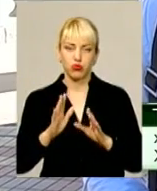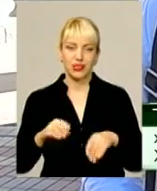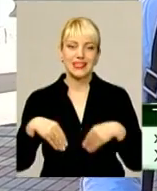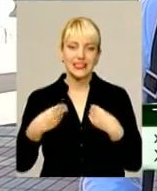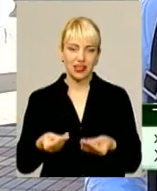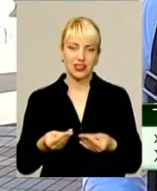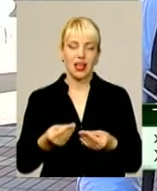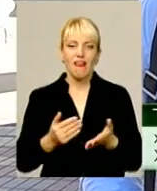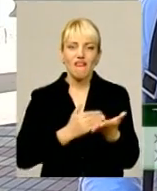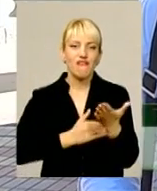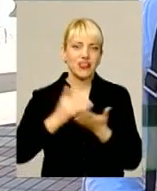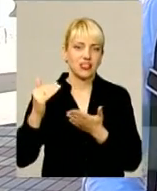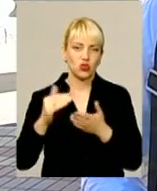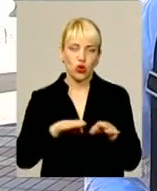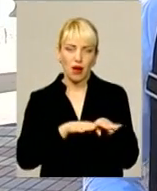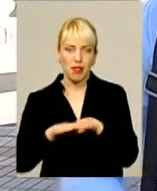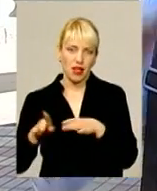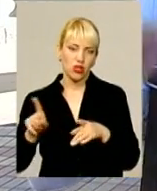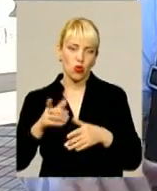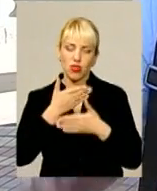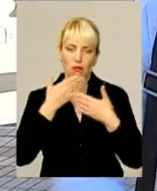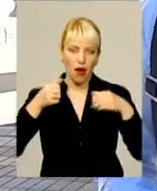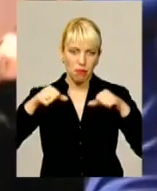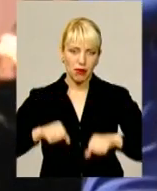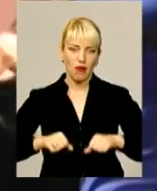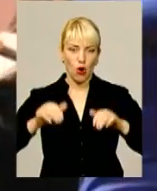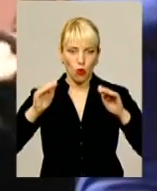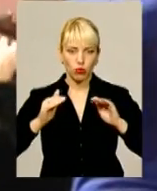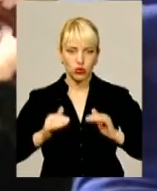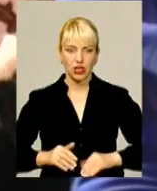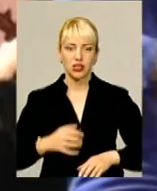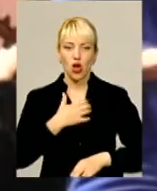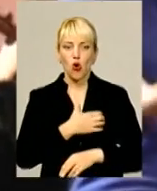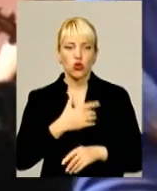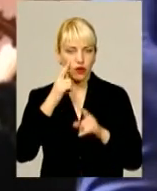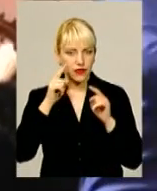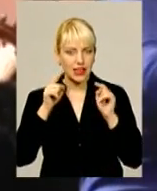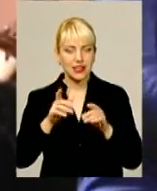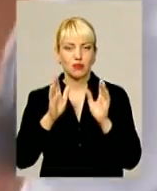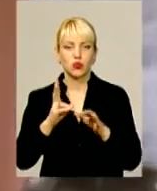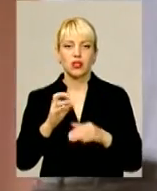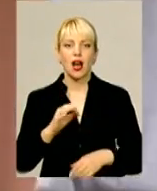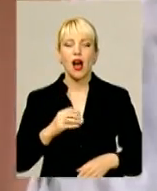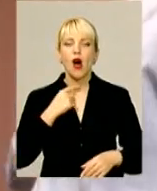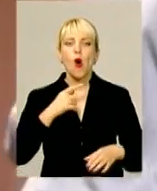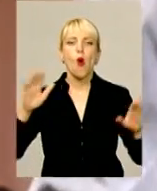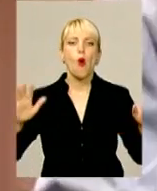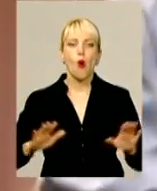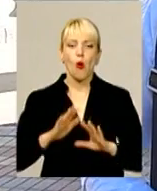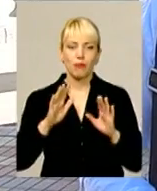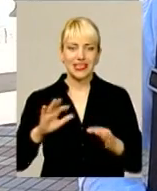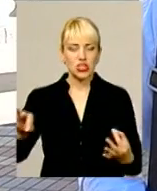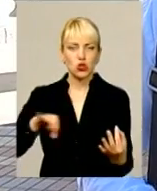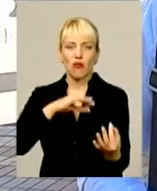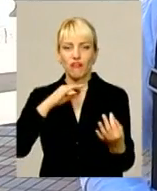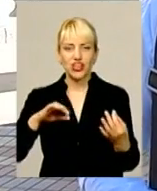дуже висока планка, яку ми просто не маємо права опускати. Основний акцент буде на оперно-симфонічній творчості.